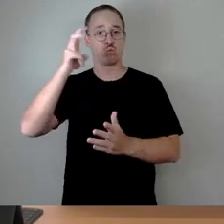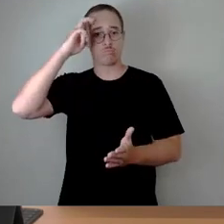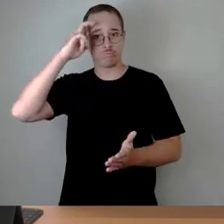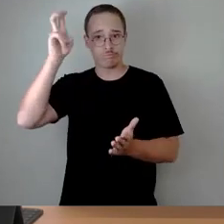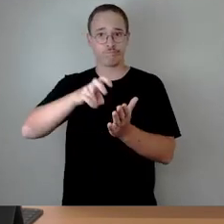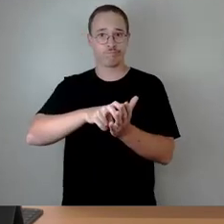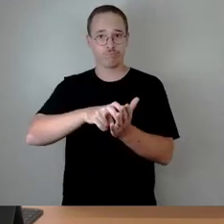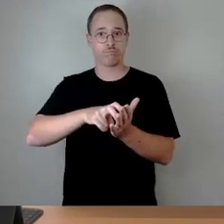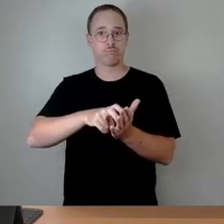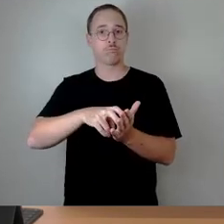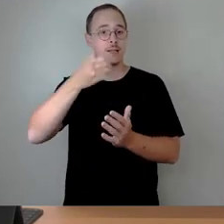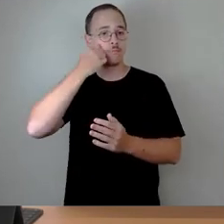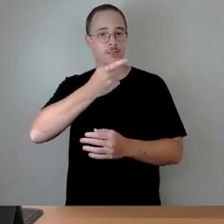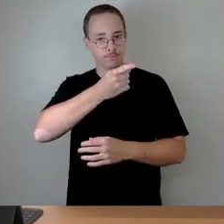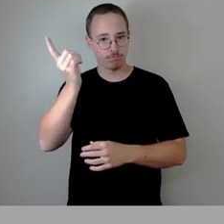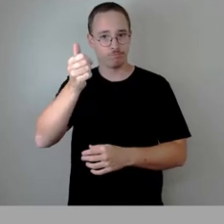jetzt um Stimmzeichen.